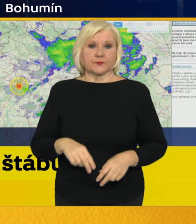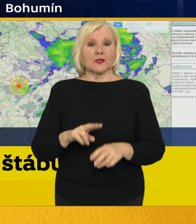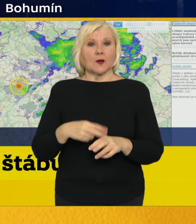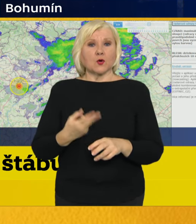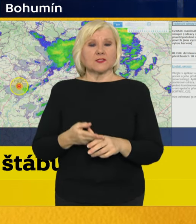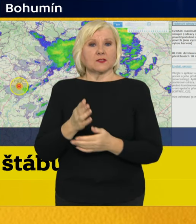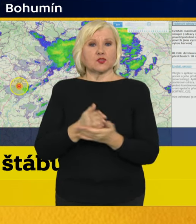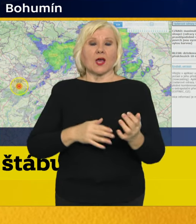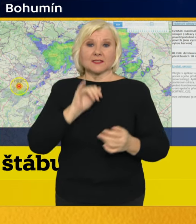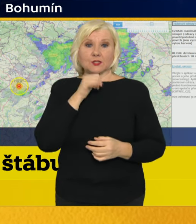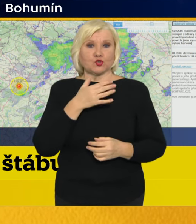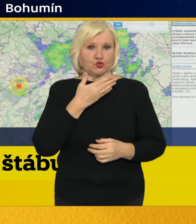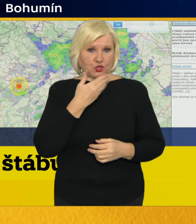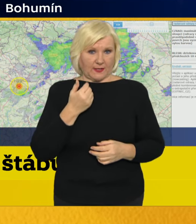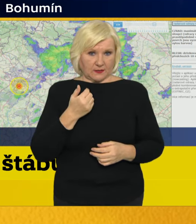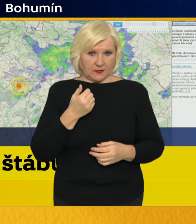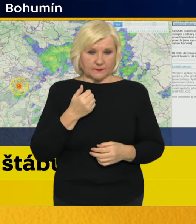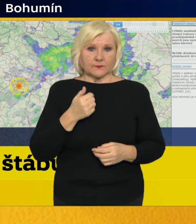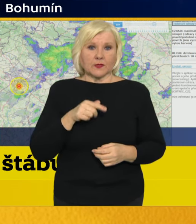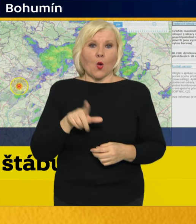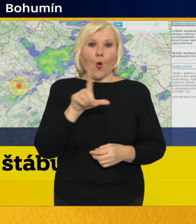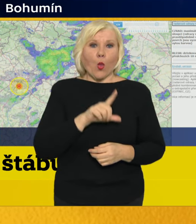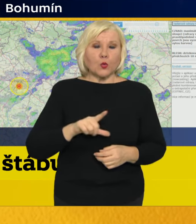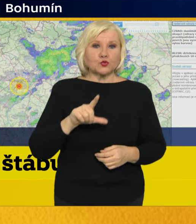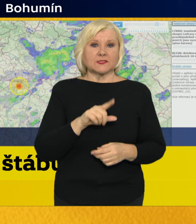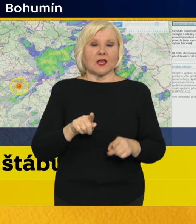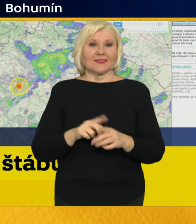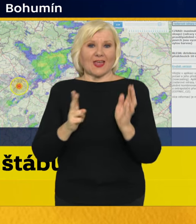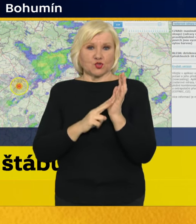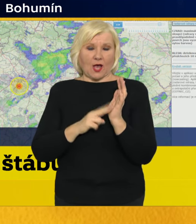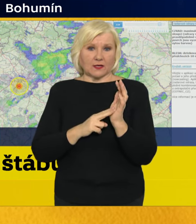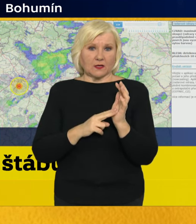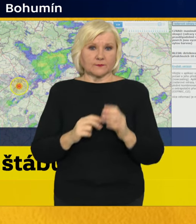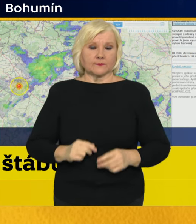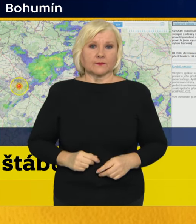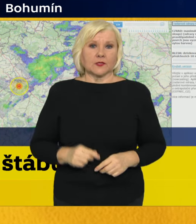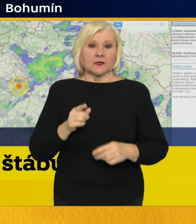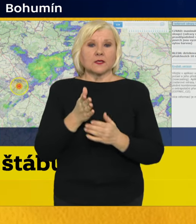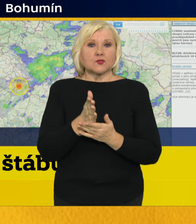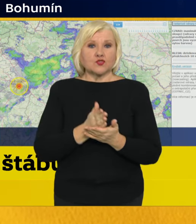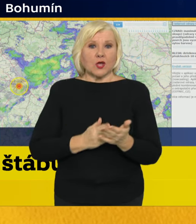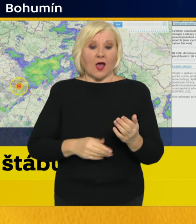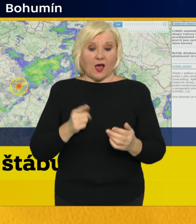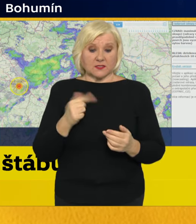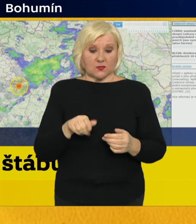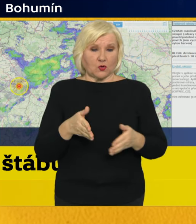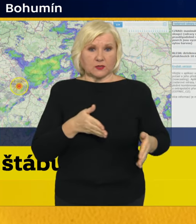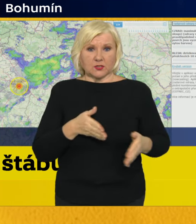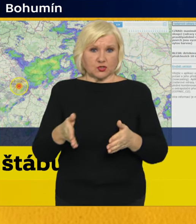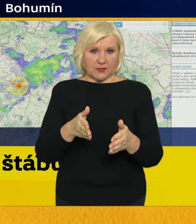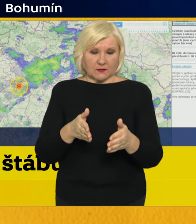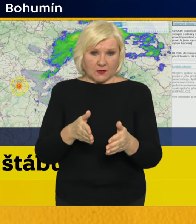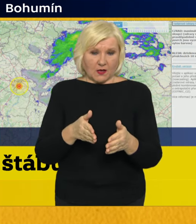oblast jižních Čech, především Lužice a Nežárka, část z tohoto toku také